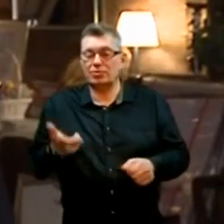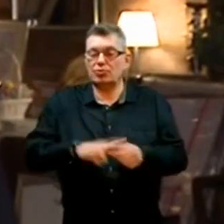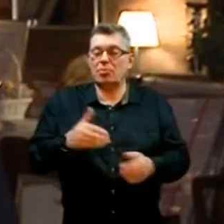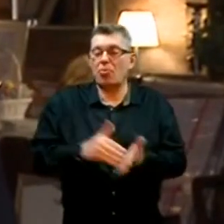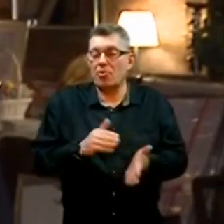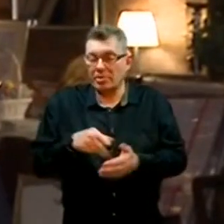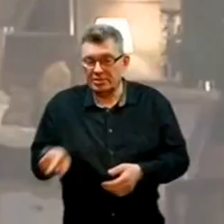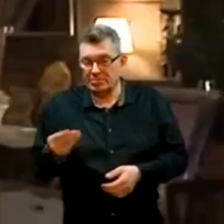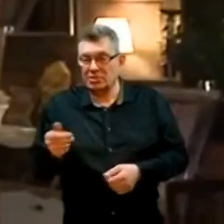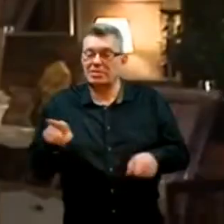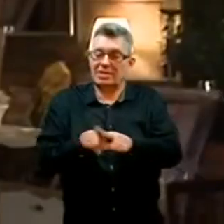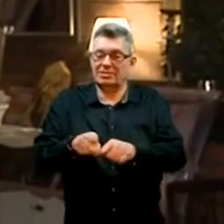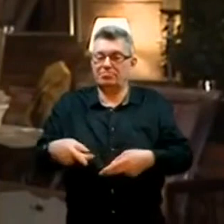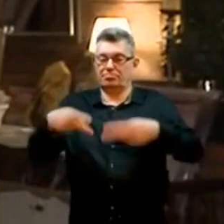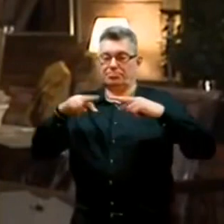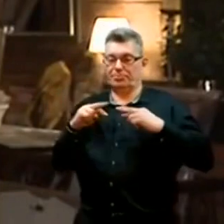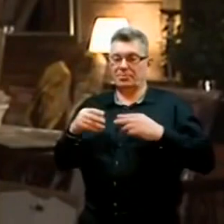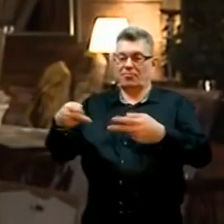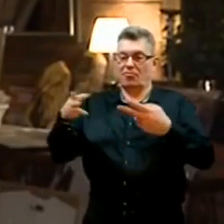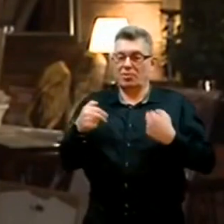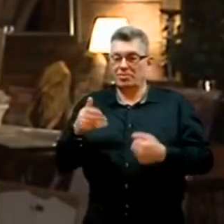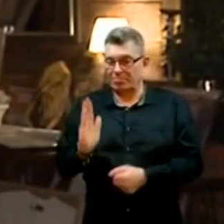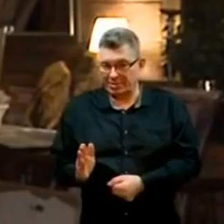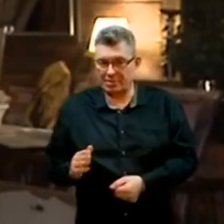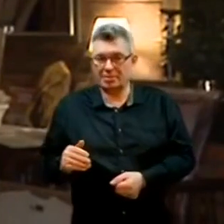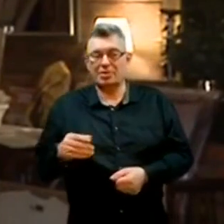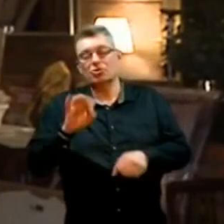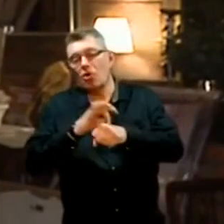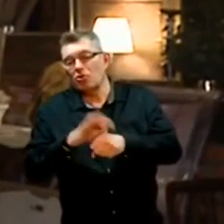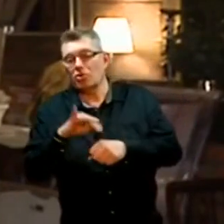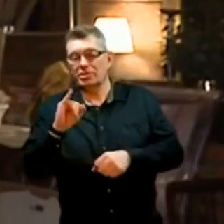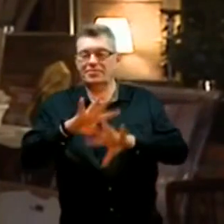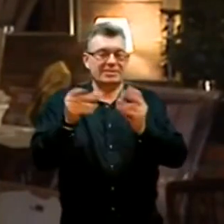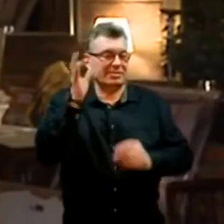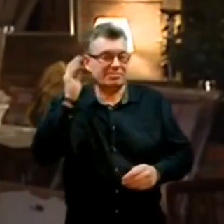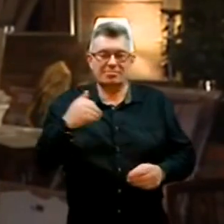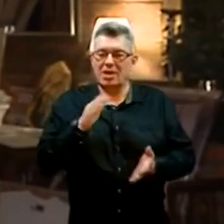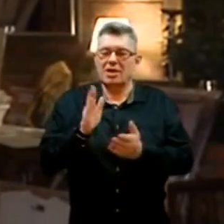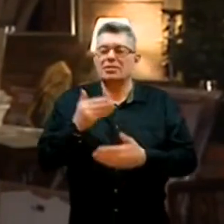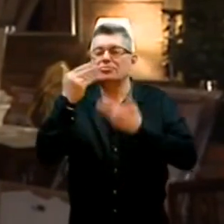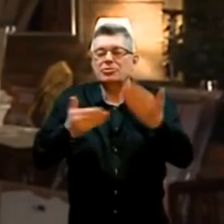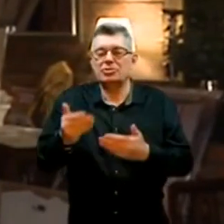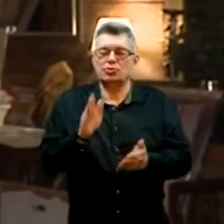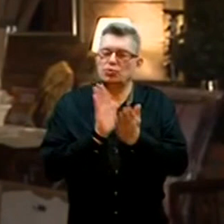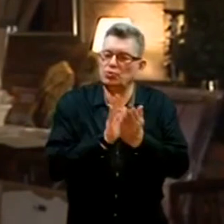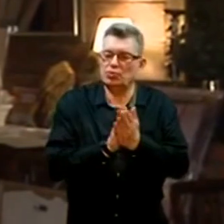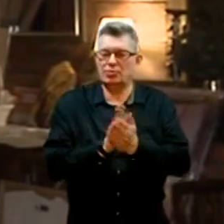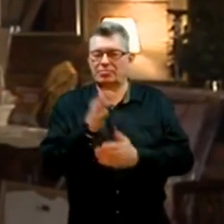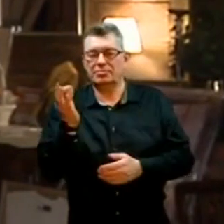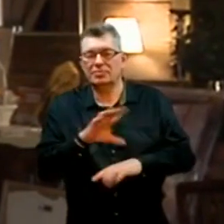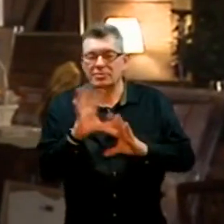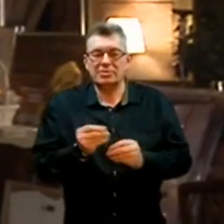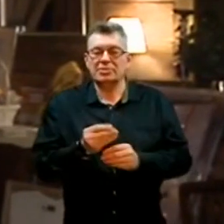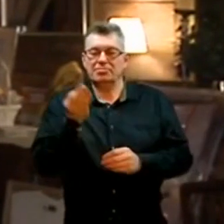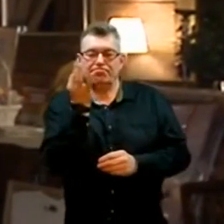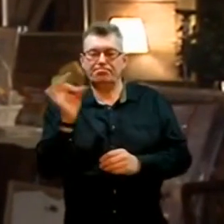To samo dobro wróci do nas. Doktorze, dziewczyny wspaniałe. Życzę wam sukcesów i tego, żeby hospicjum stacjonarne